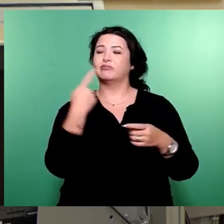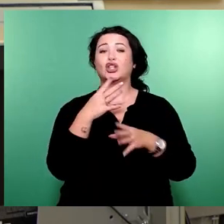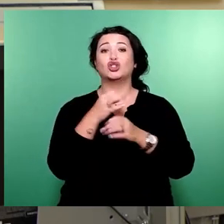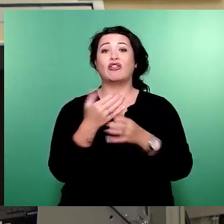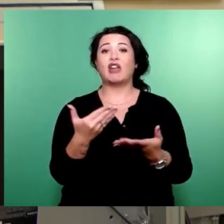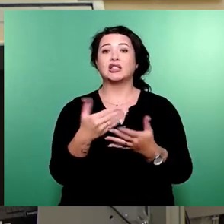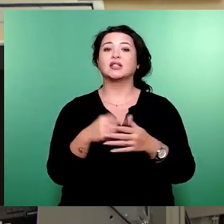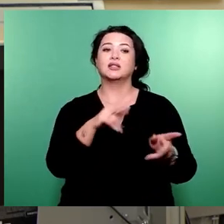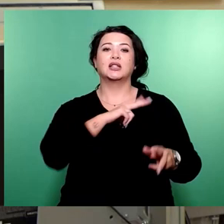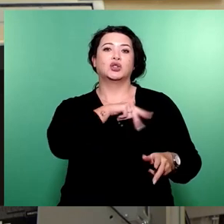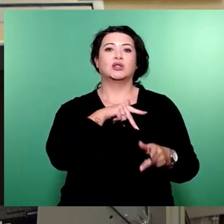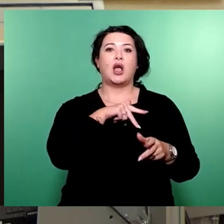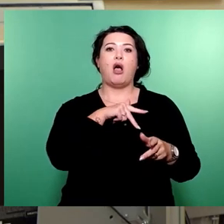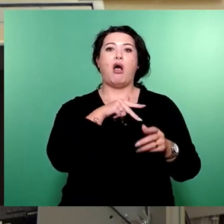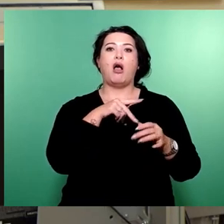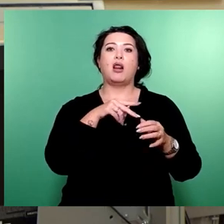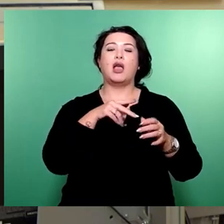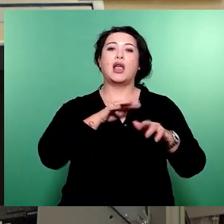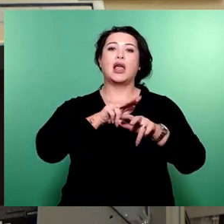sozialen Infrastruktur sicherzustellen.